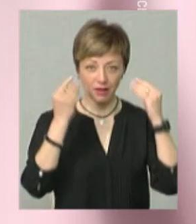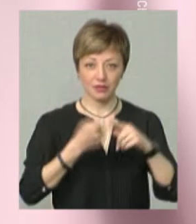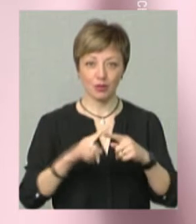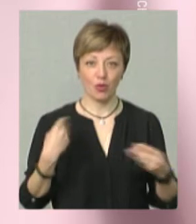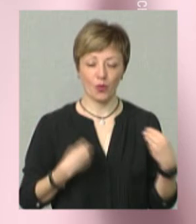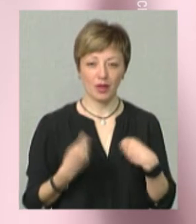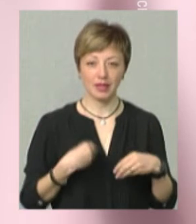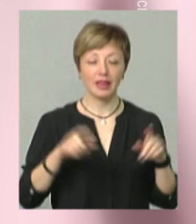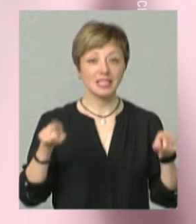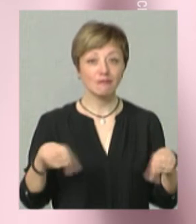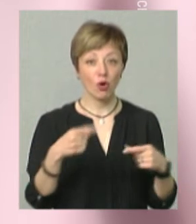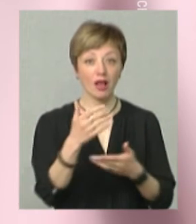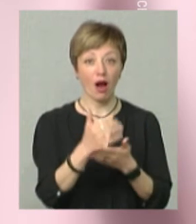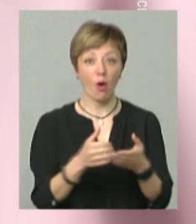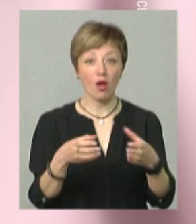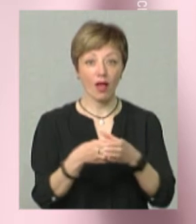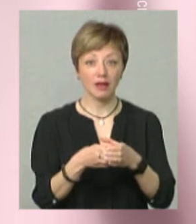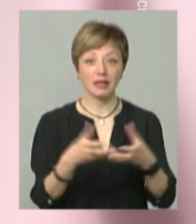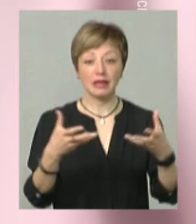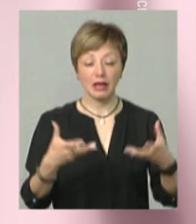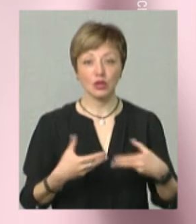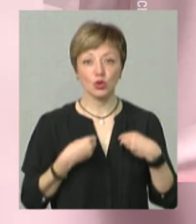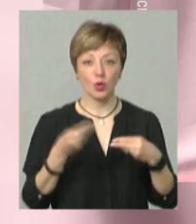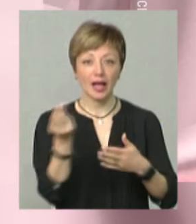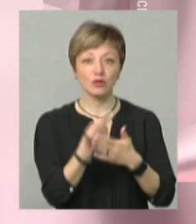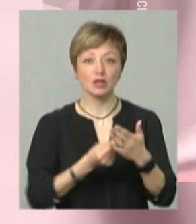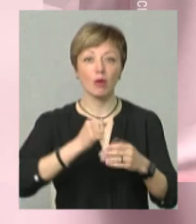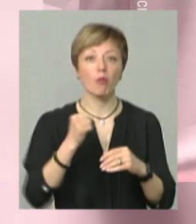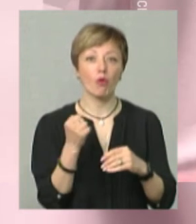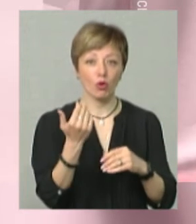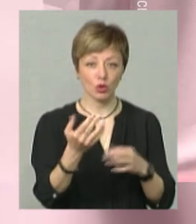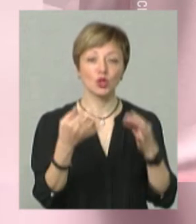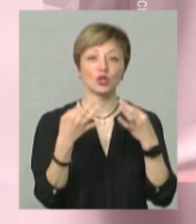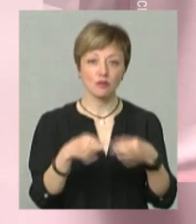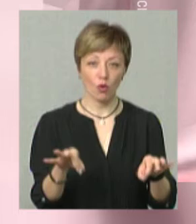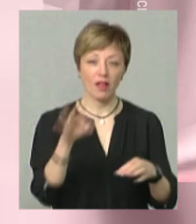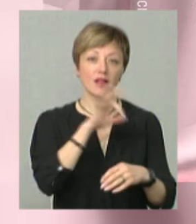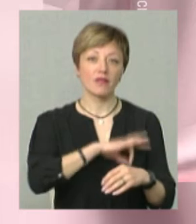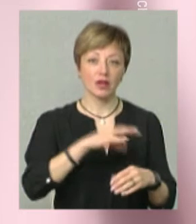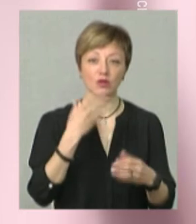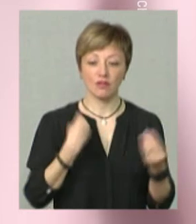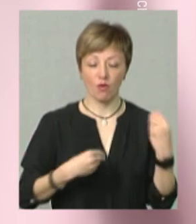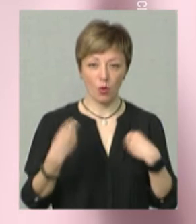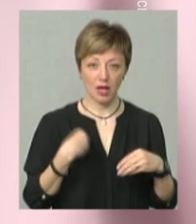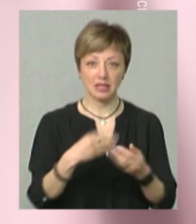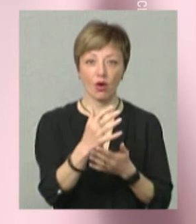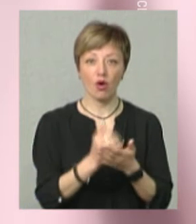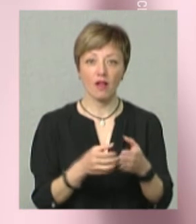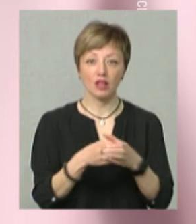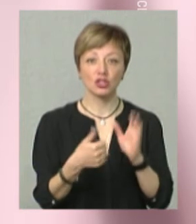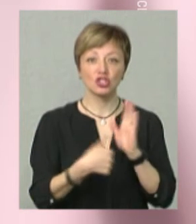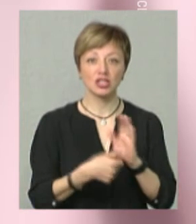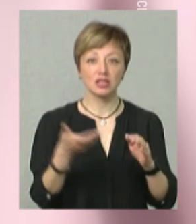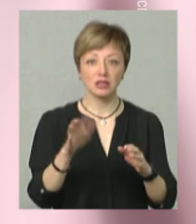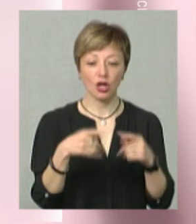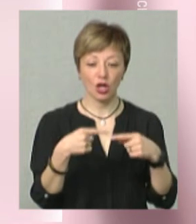одязі. На створення колекції, каже, її надихнули ілюстрації подруги Дарини Іванюшко, яка дозволила їх використати в одязі. У колекції – шість речей.